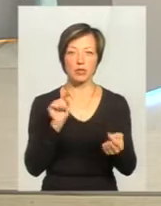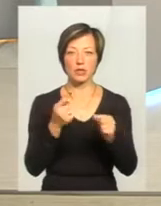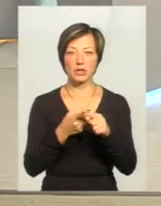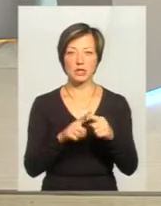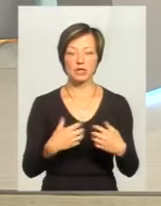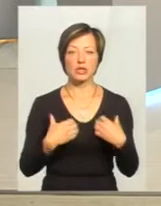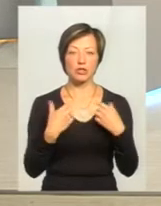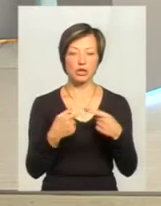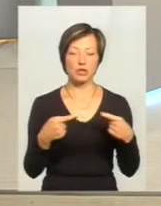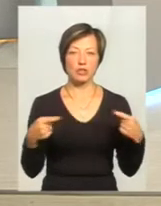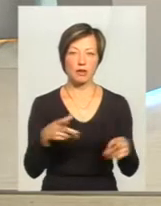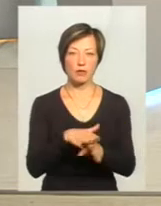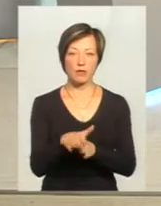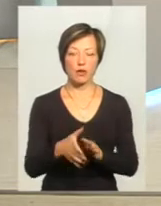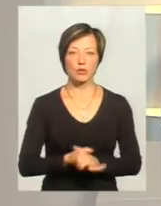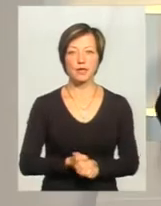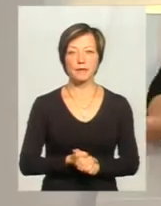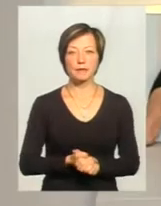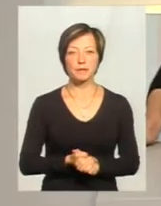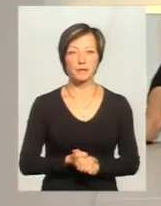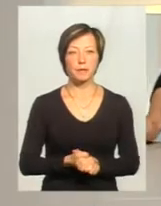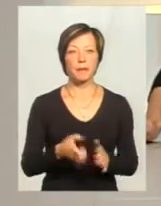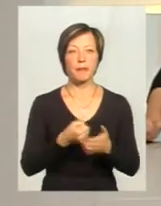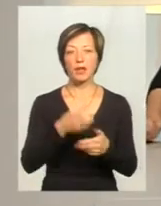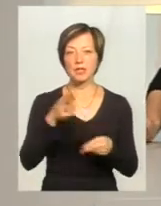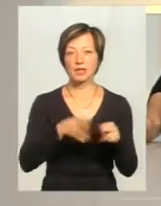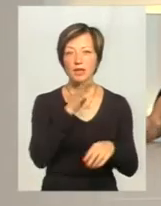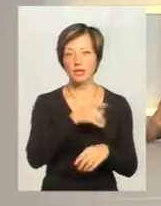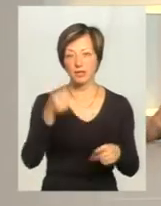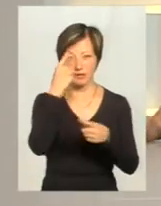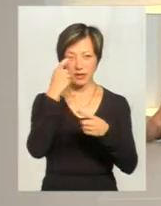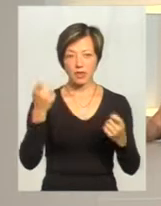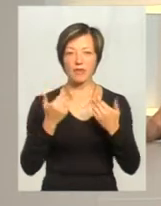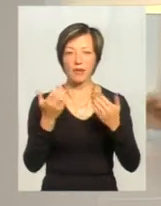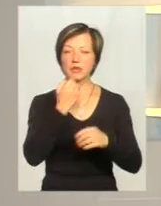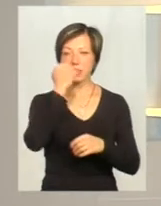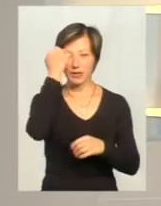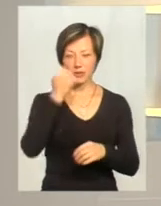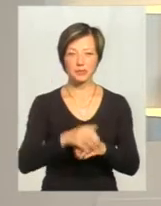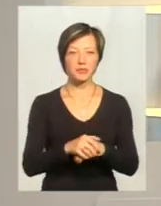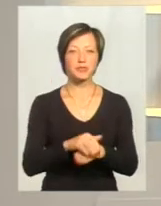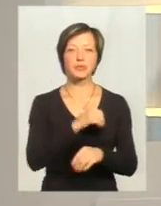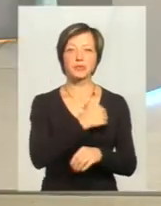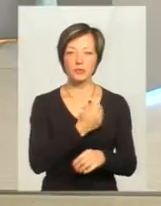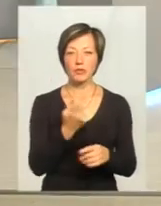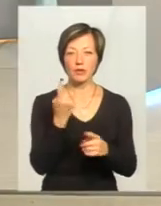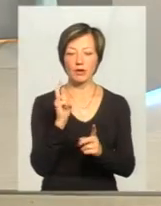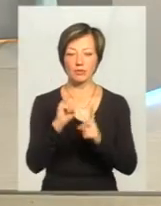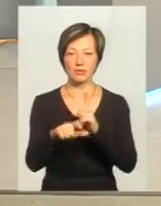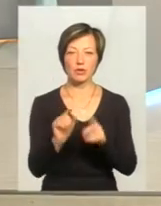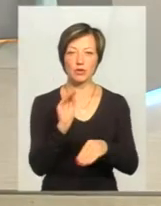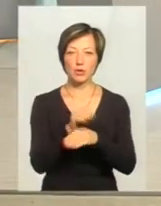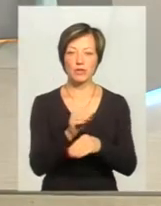страшних речей, які відбуваються. І до біг кінця, вже час нашого ефіру. Я вам щиро дякую. Я хотів би одну ремарочку допомнити.